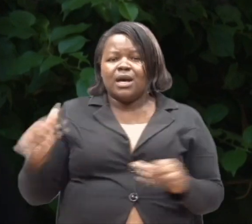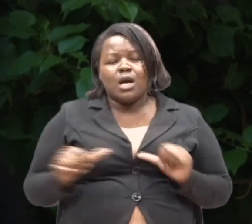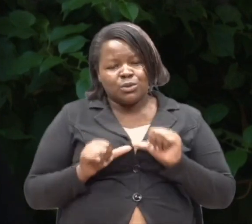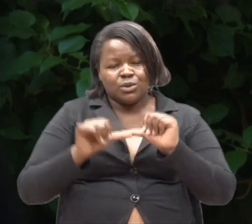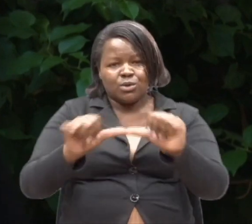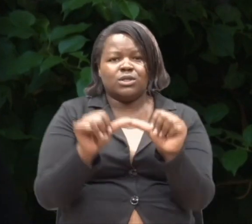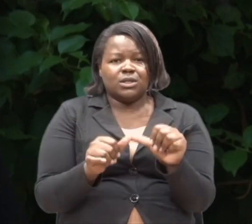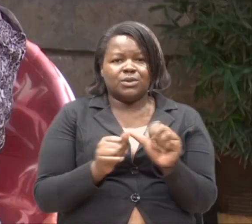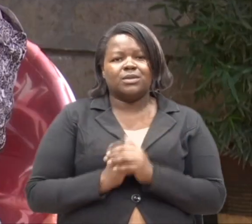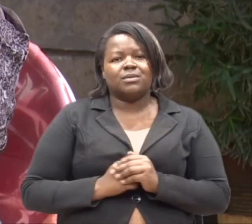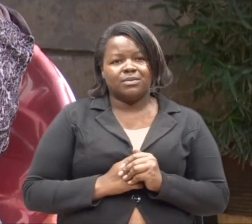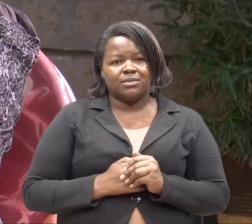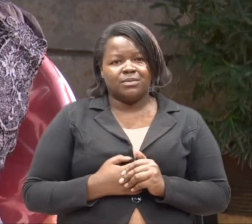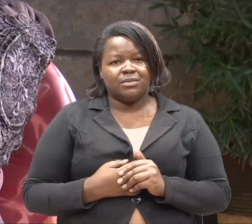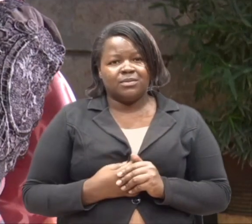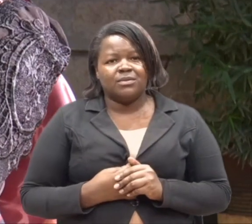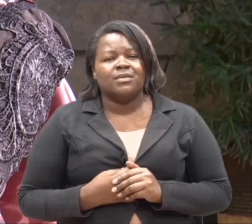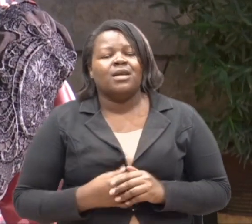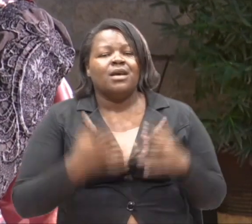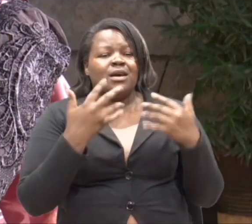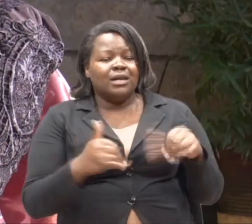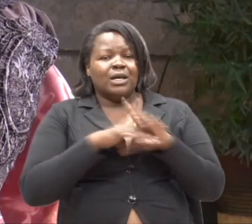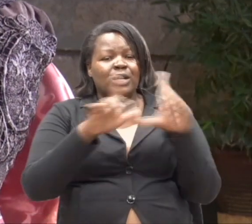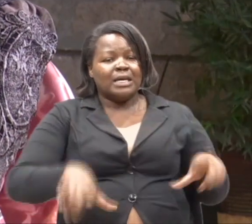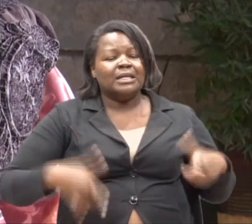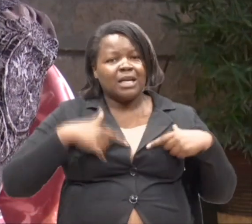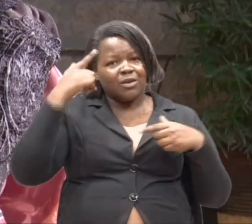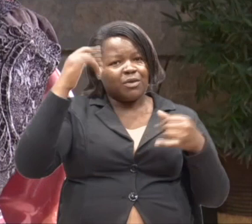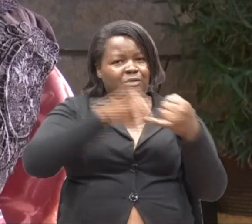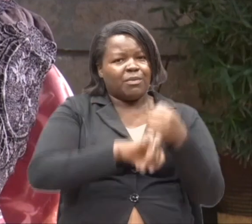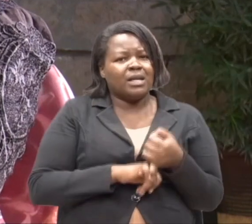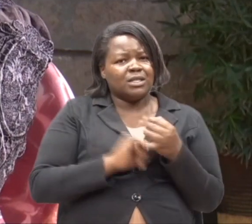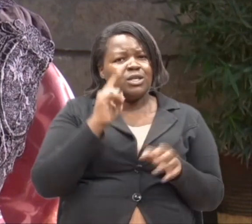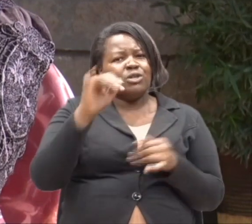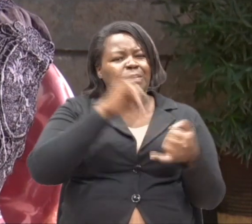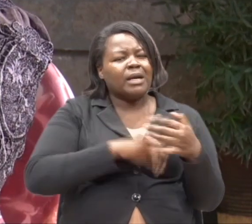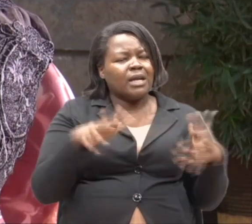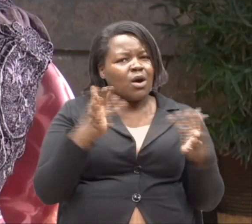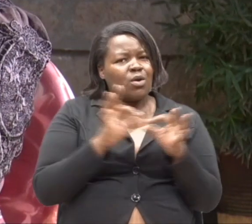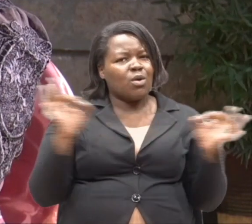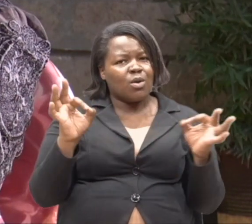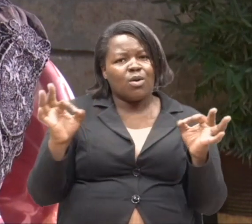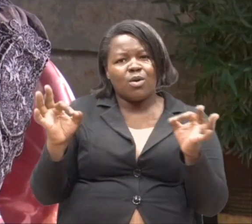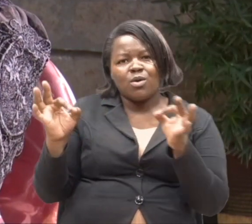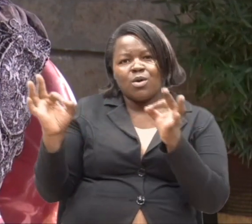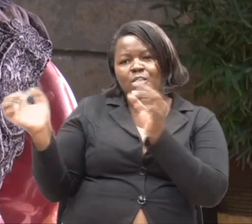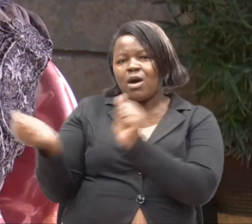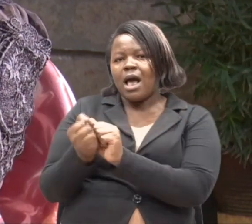tukadelea hivyo. Tukadelea. Na katika maisha yenu ya ndoa, umewana kwa miyaka mingapi?